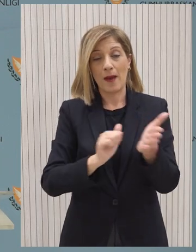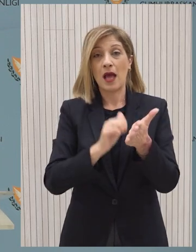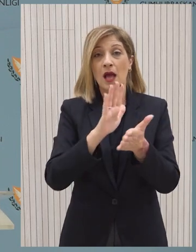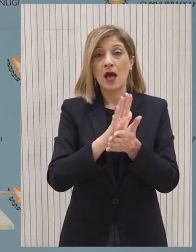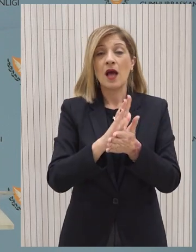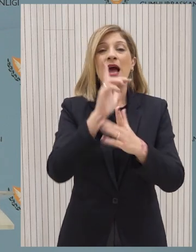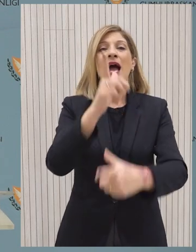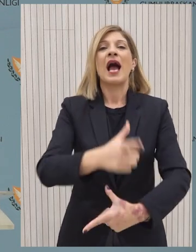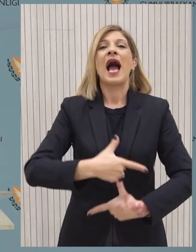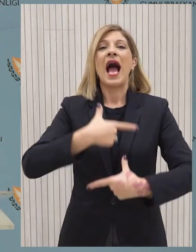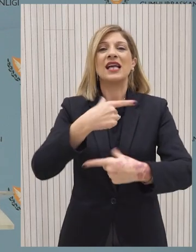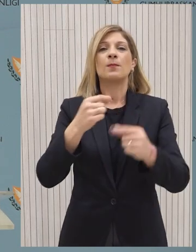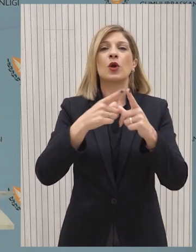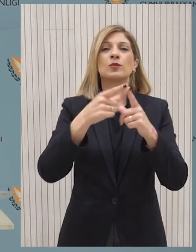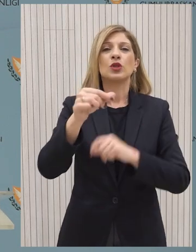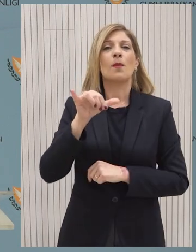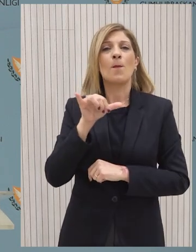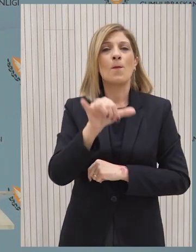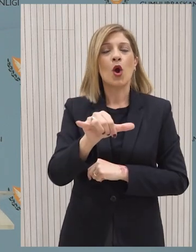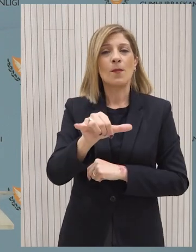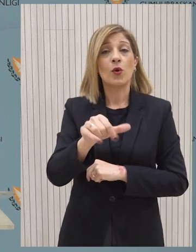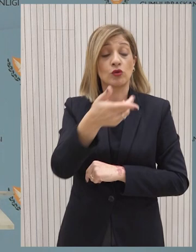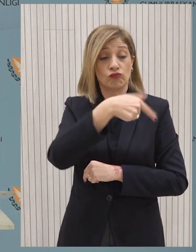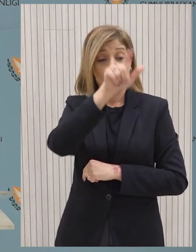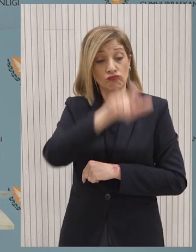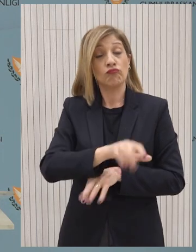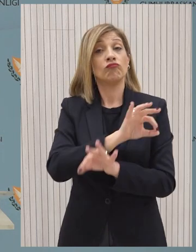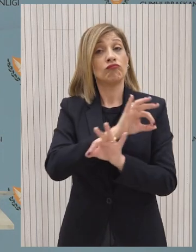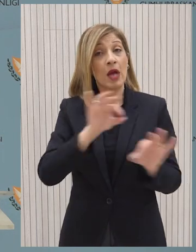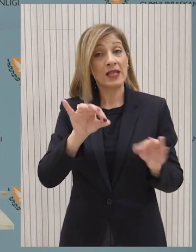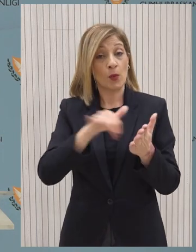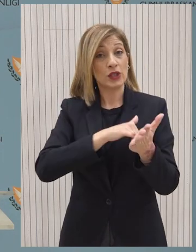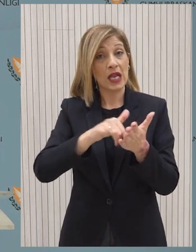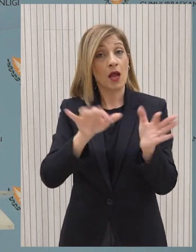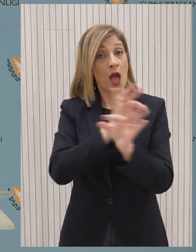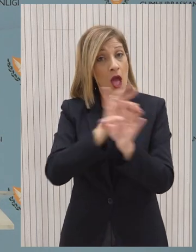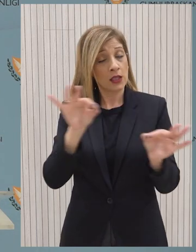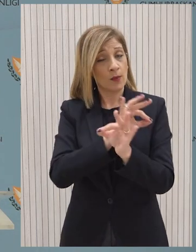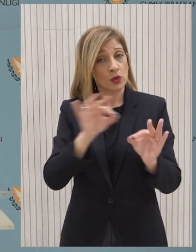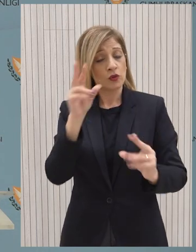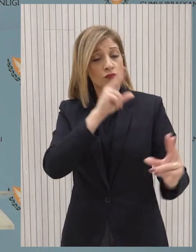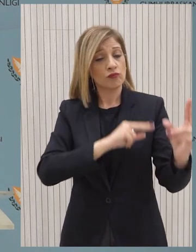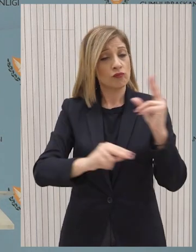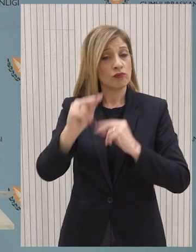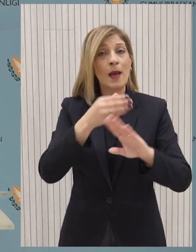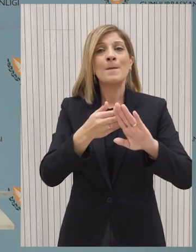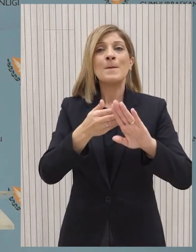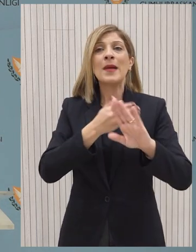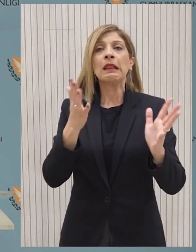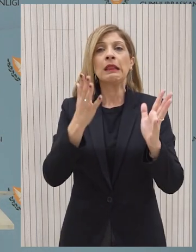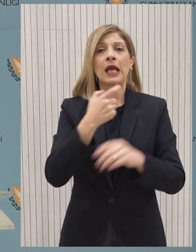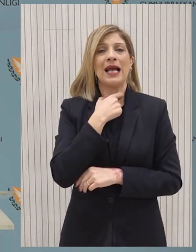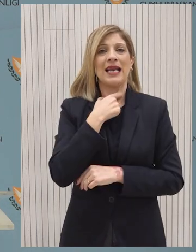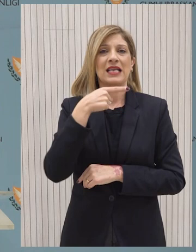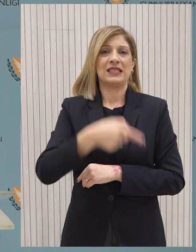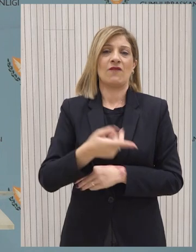ο μόνιμος αντιπρόσωπος της Κύπρου στη Νέα Υόρκη είναι έτοιμος να συζητήσει και να συμμετάσχει άμεσα στα δήματα πριν από την επιχειρησιακή